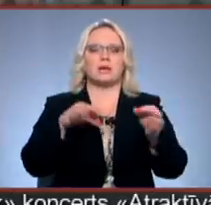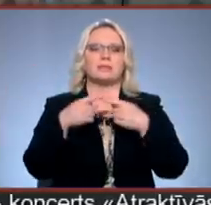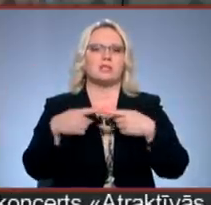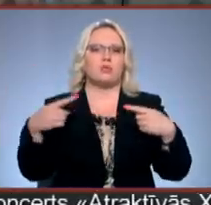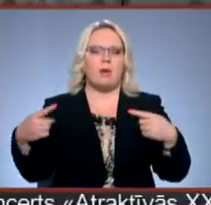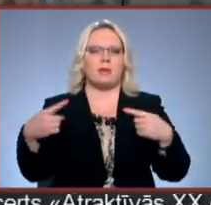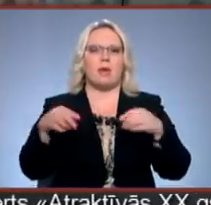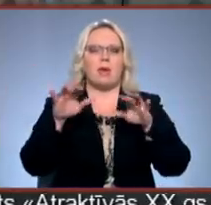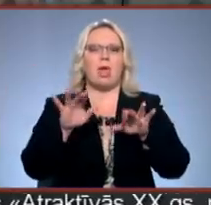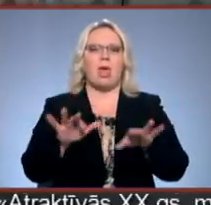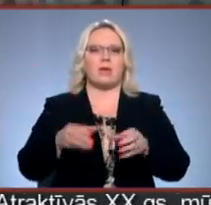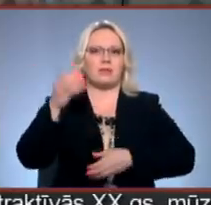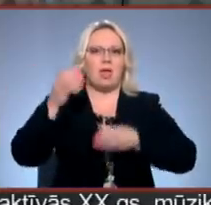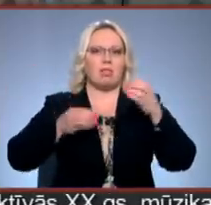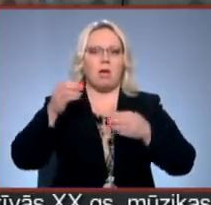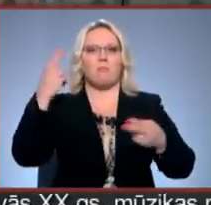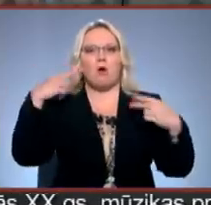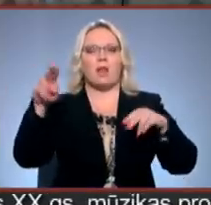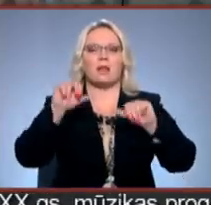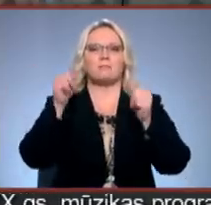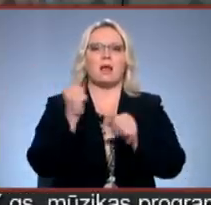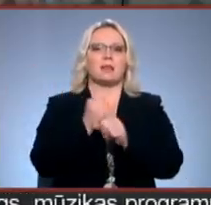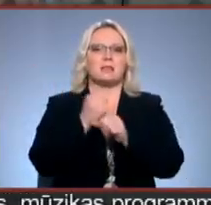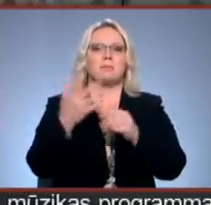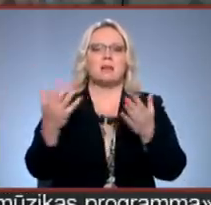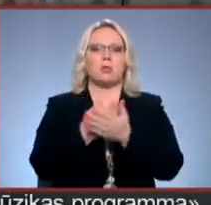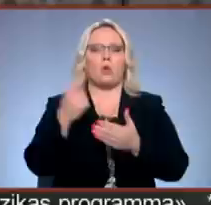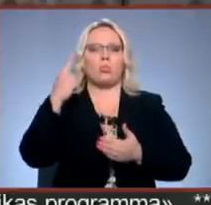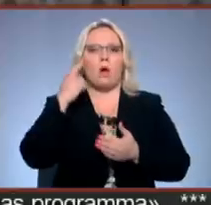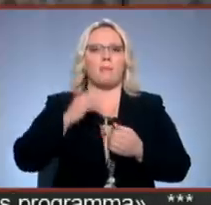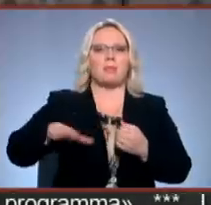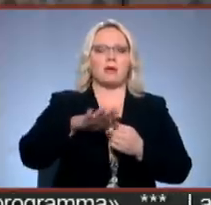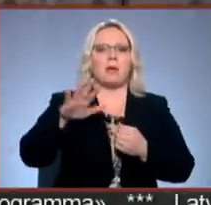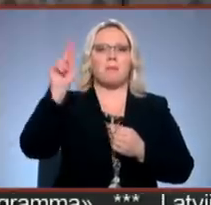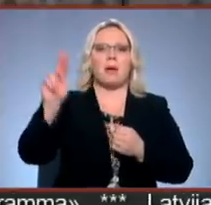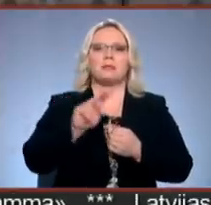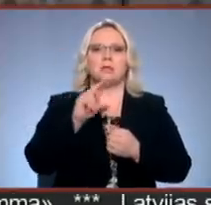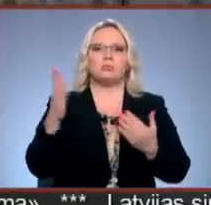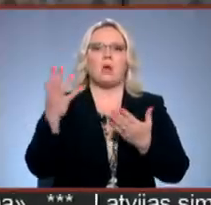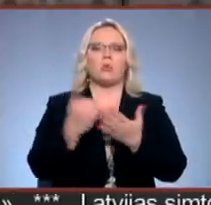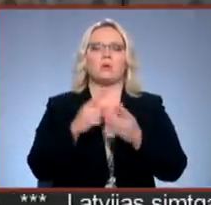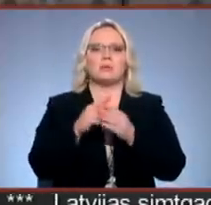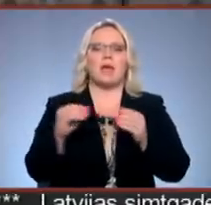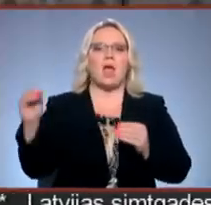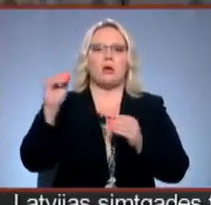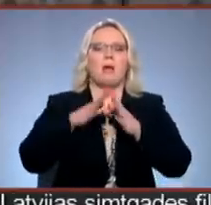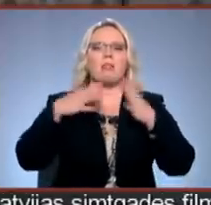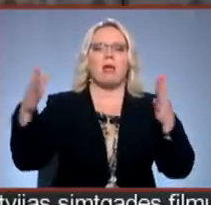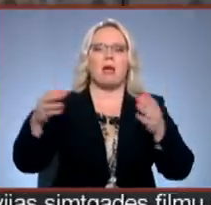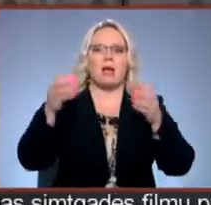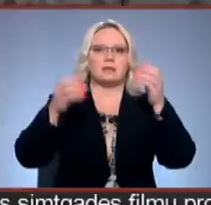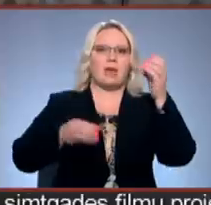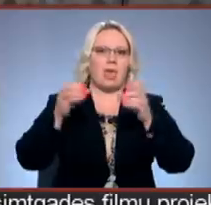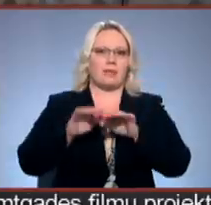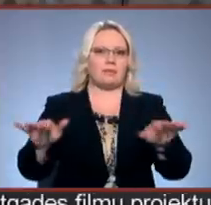instrumentam ērģelēm. Modernās mākslas darbs atrodas doma dārzā pie baznīces, kurā atrodas arī Eiropā lielākās ērģeles.